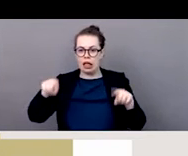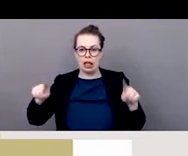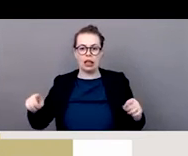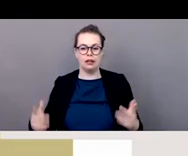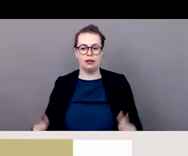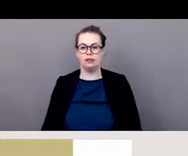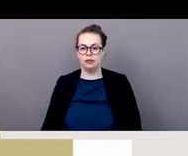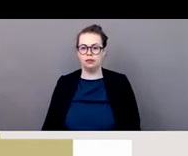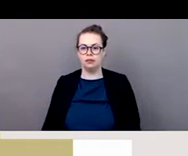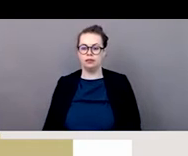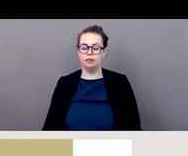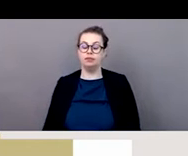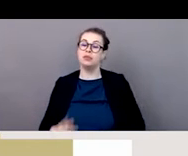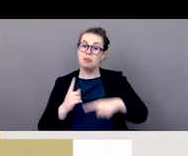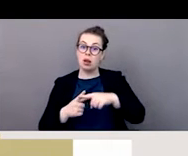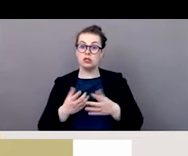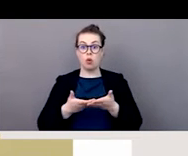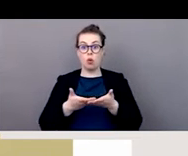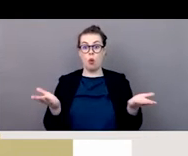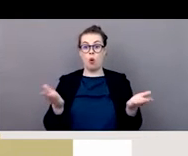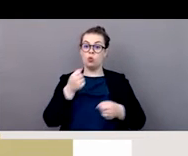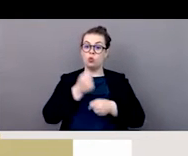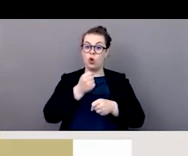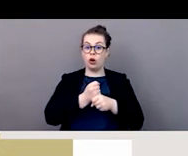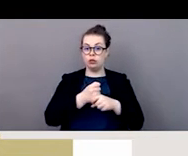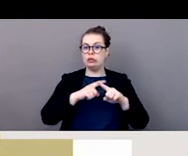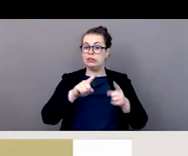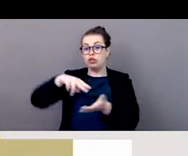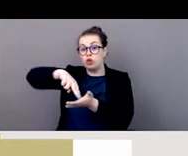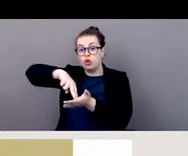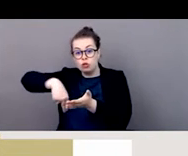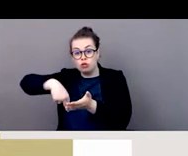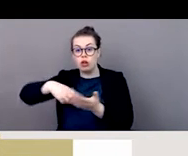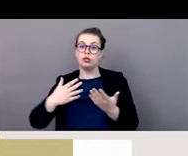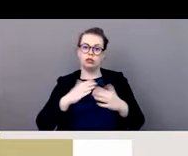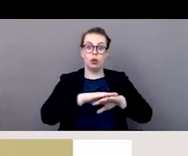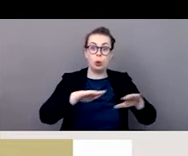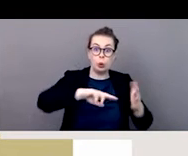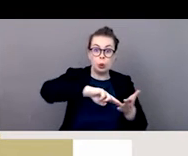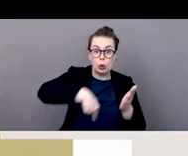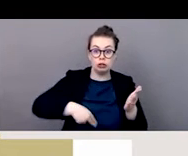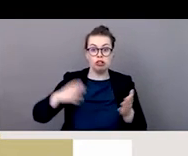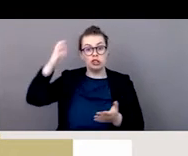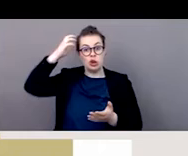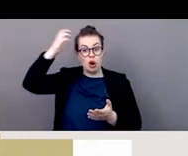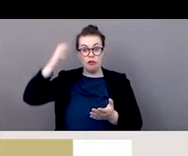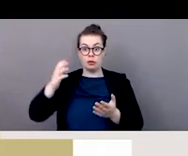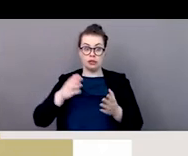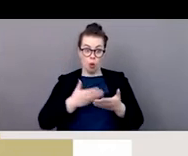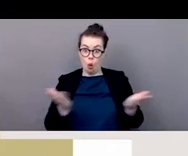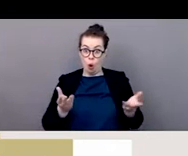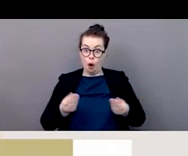de soutien en ce qui concerne par exemple l'aide alimentaire et qui ont exclu aussi une population